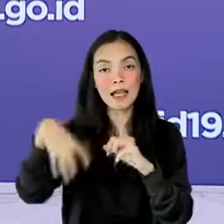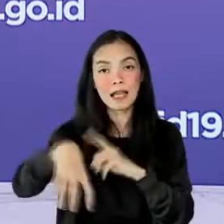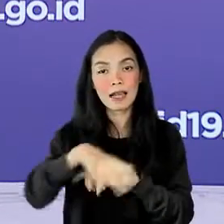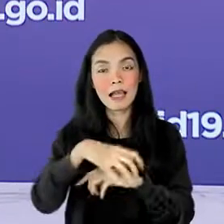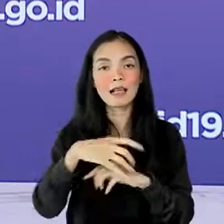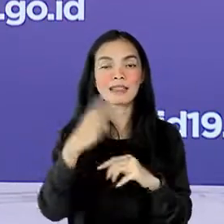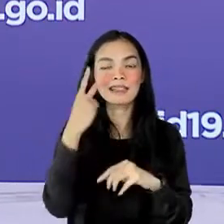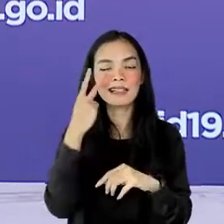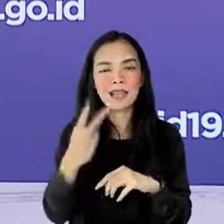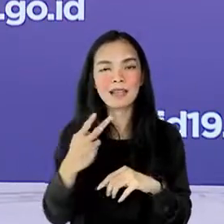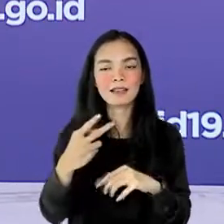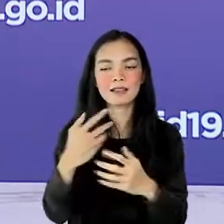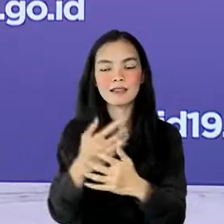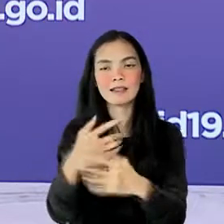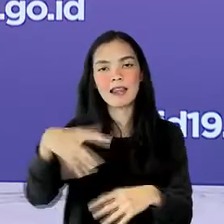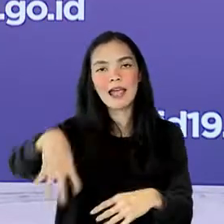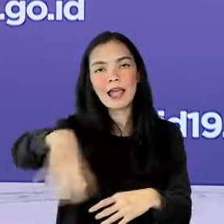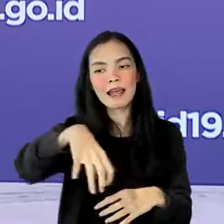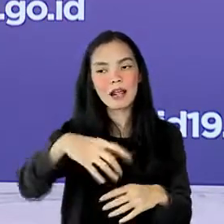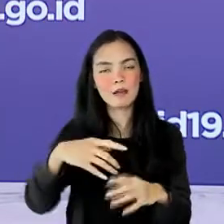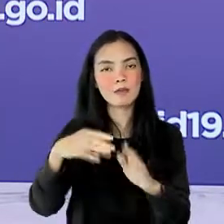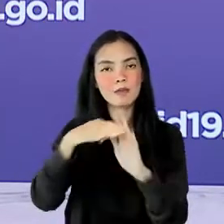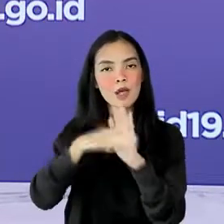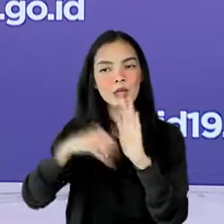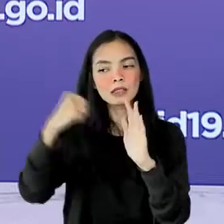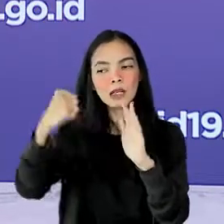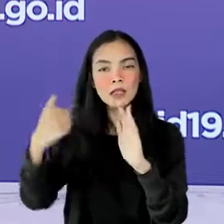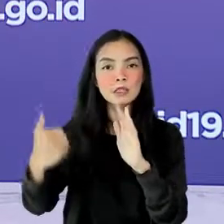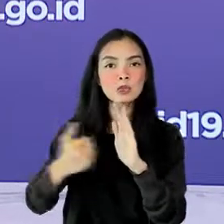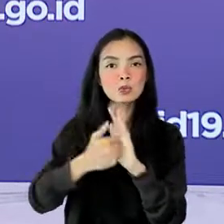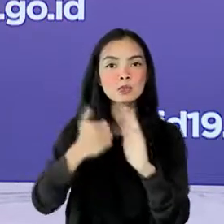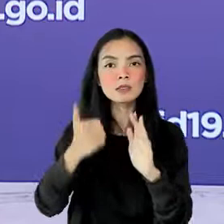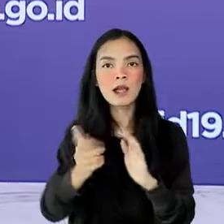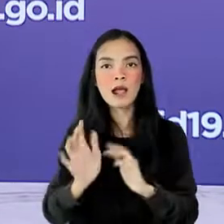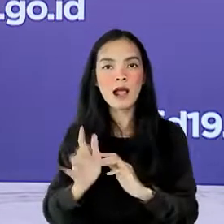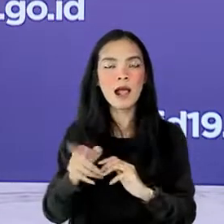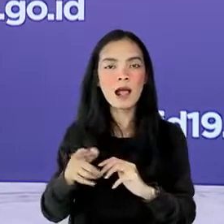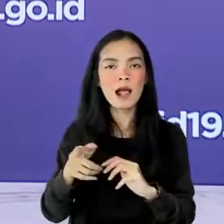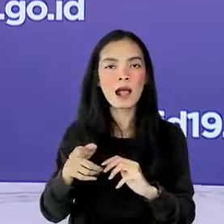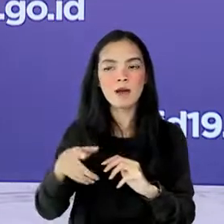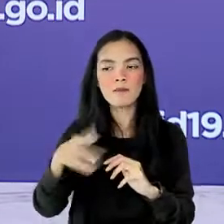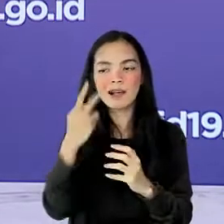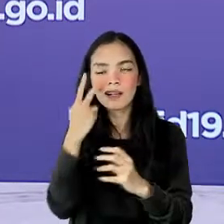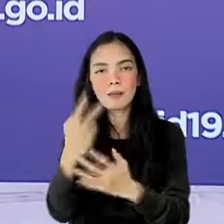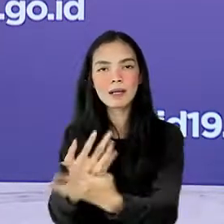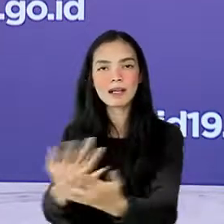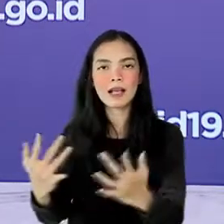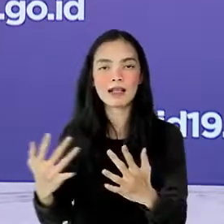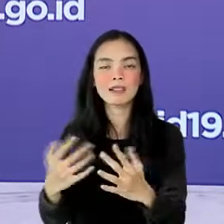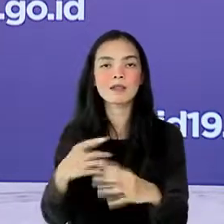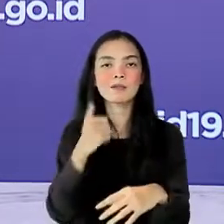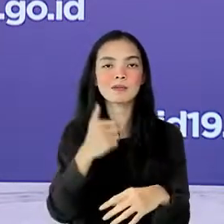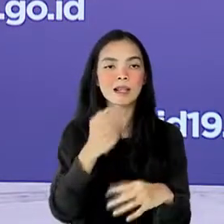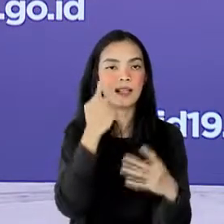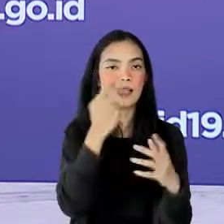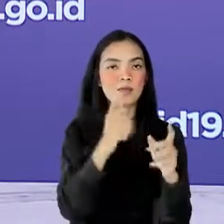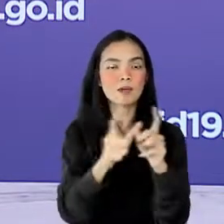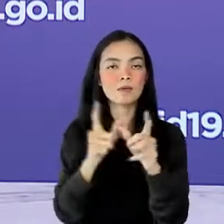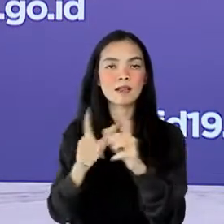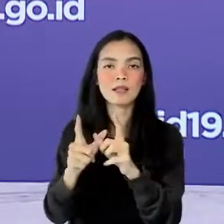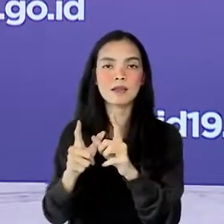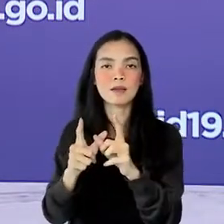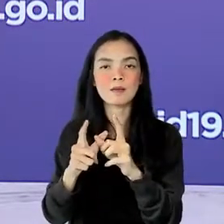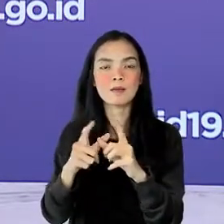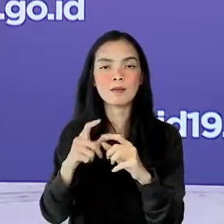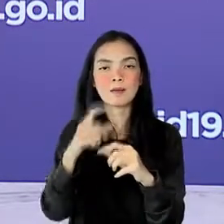kesehatan di wilayahnya masing-masing, yang saat ini sudah dapat diakses melalui website resmi pemerintah yaitu